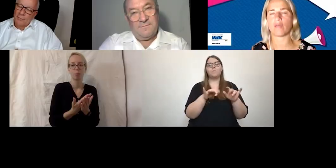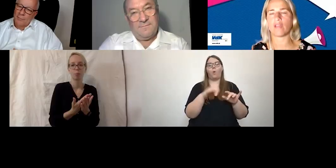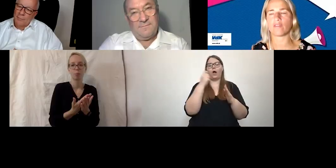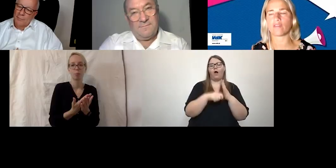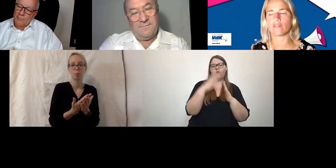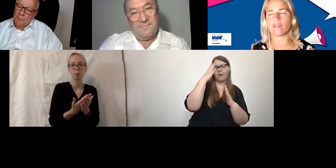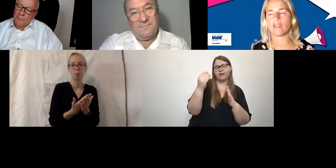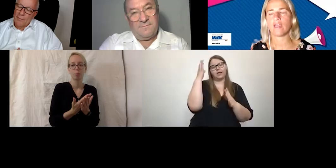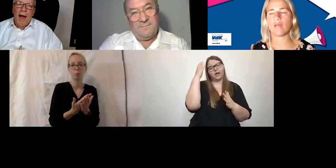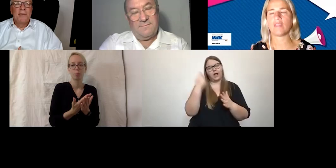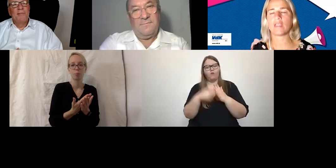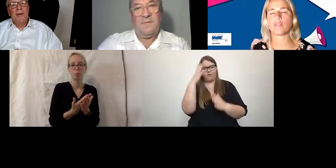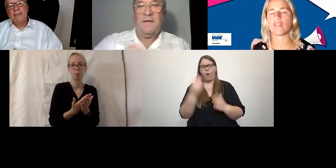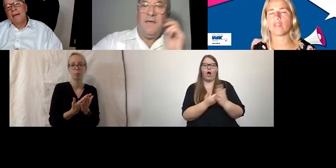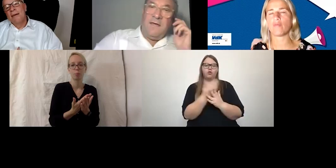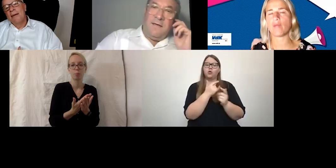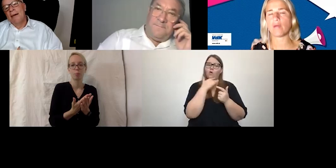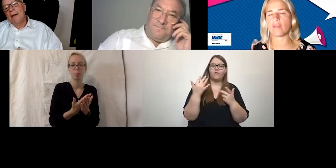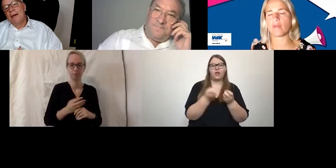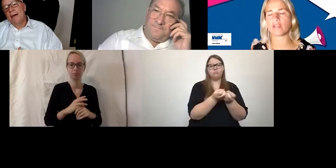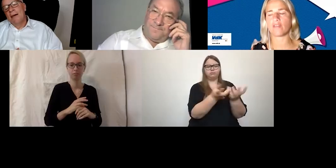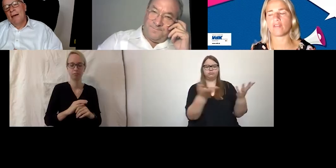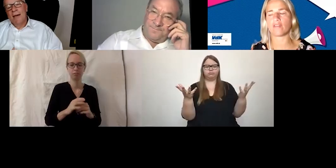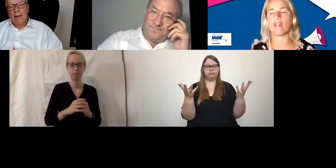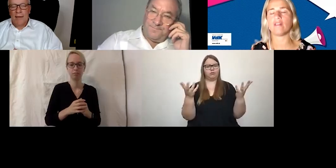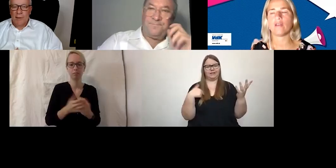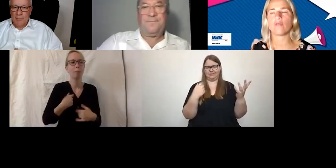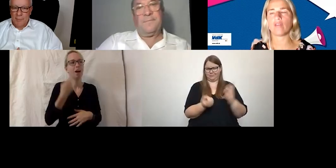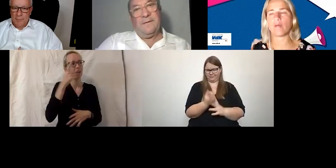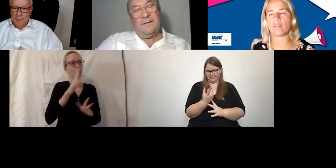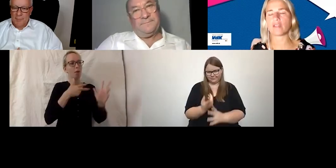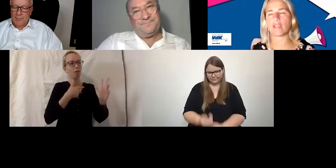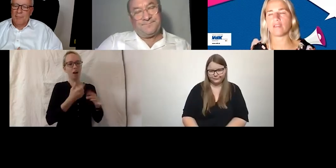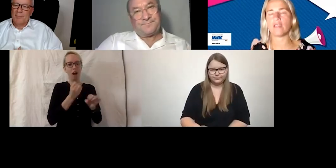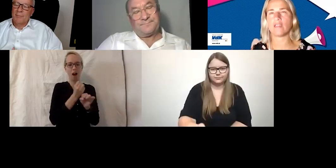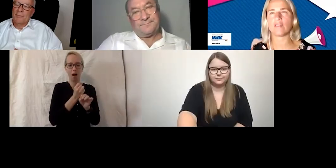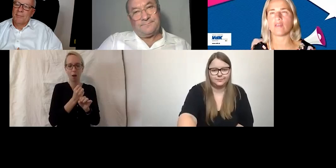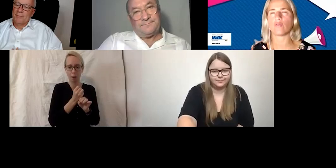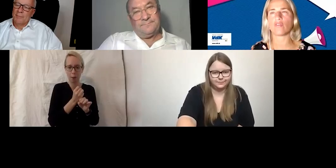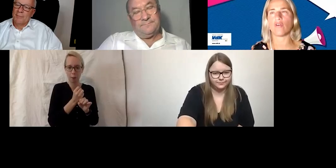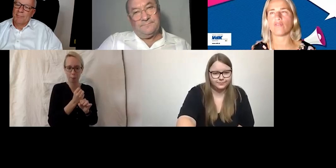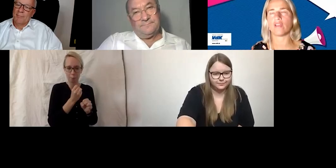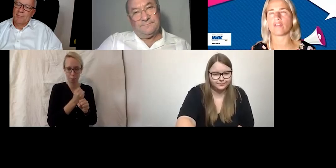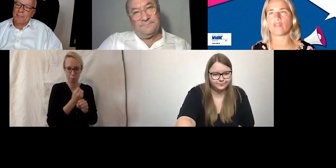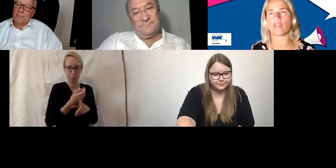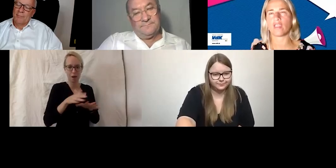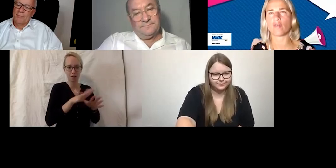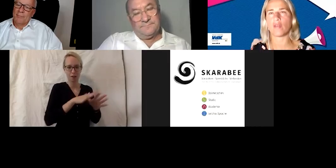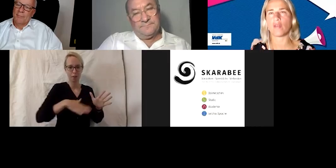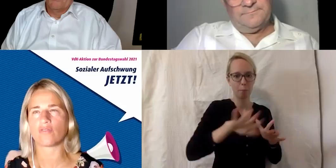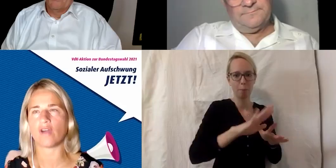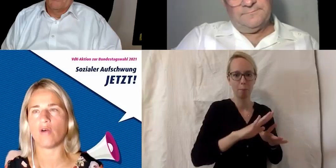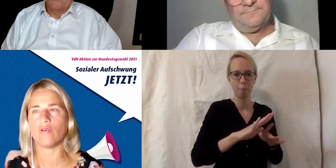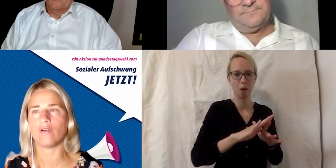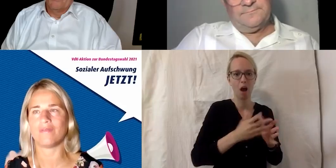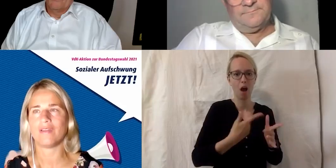tatsächlich nochmal ansetzen. Aber ich glaube, tatsächlich müssen wir Arbeitsmarkt ansetzen, weil unser Arbeitsmarkt hat eine nicht sehr große Offenheit. Also sage ich jetzt auch